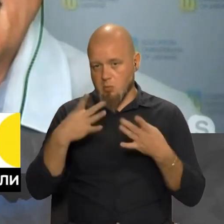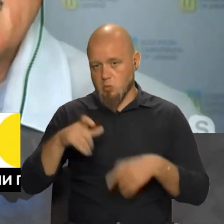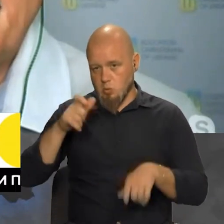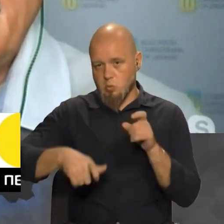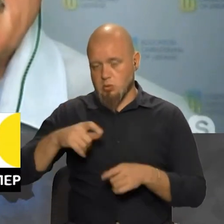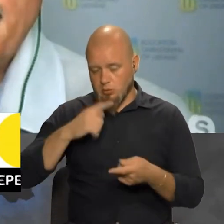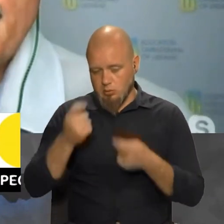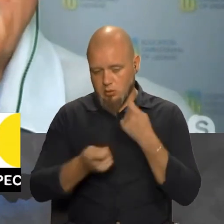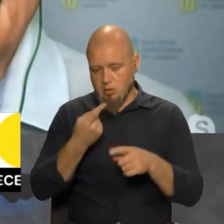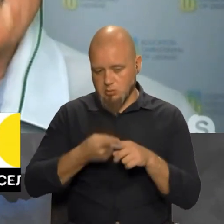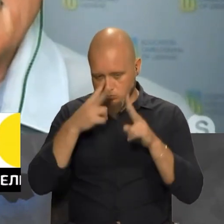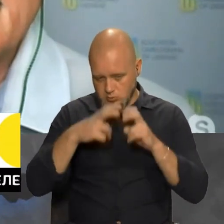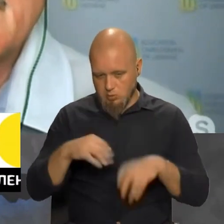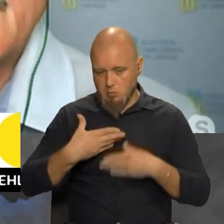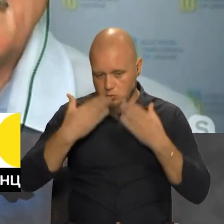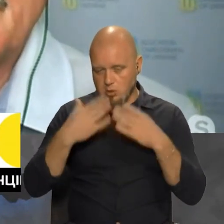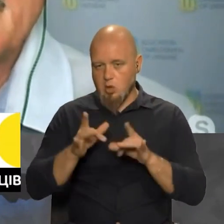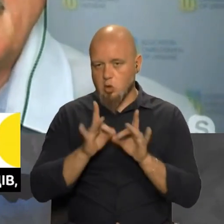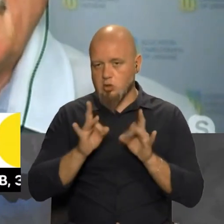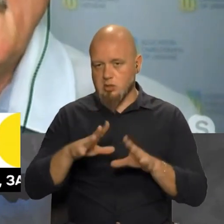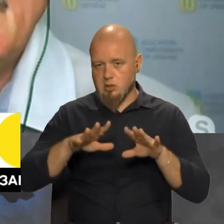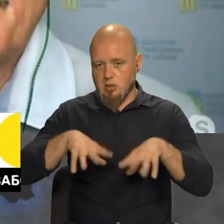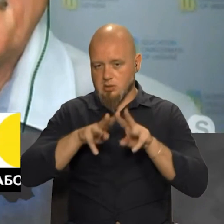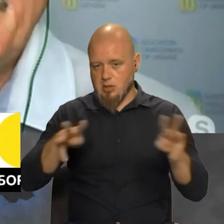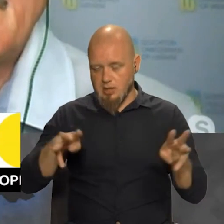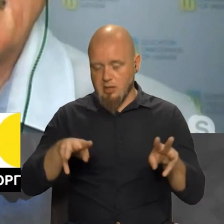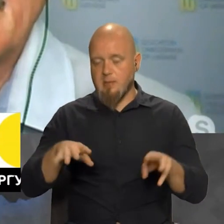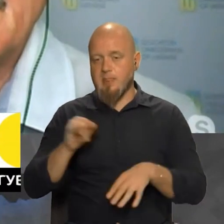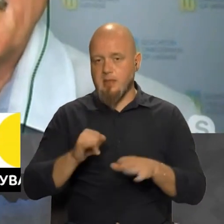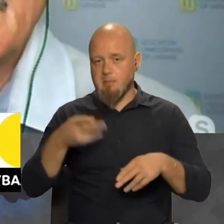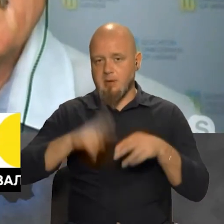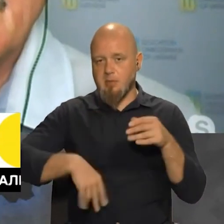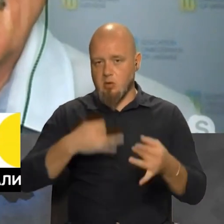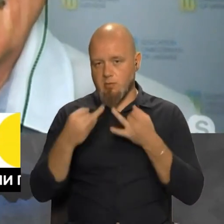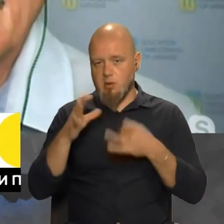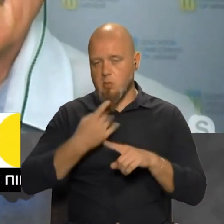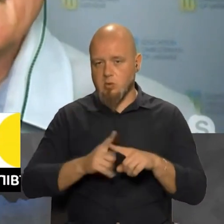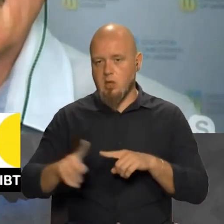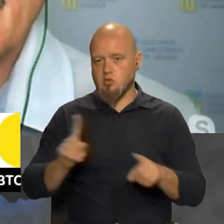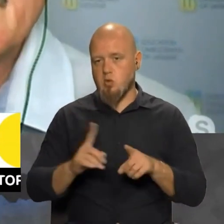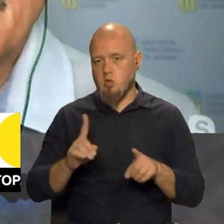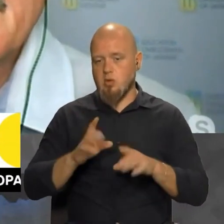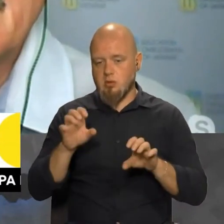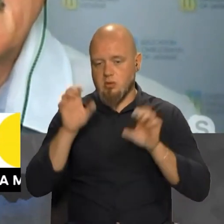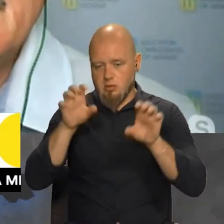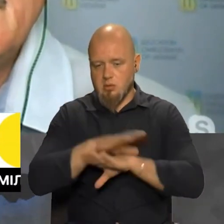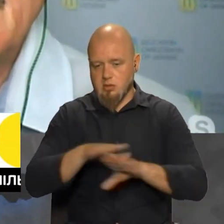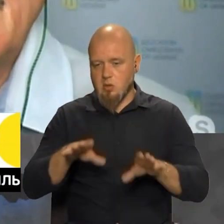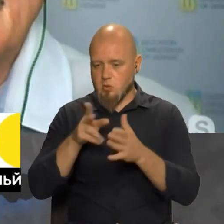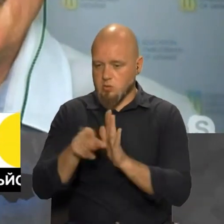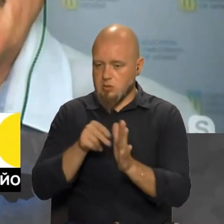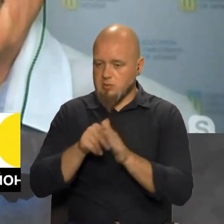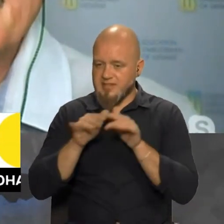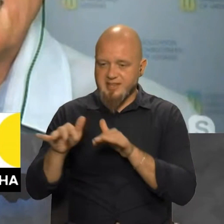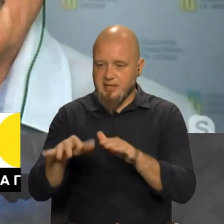люди дітельно на це подивляться, почитають роз'яснення, на сайті Абудсмена і припинять говорити про те, що незаконно записувати